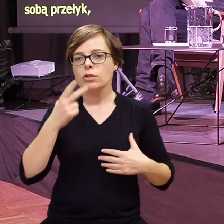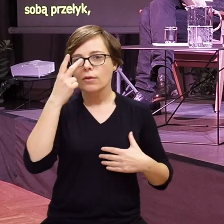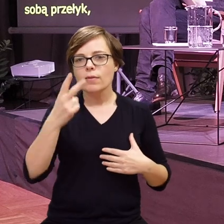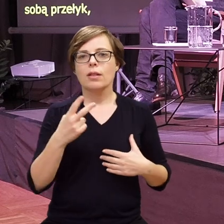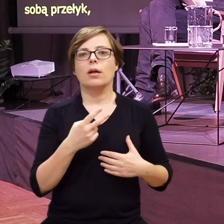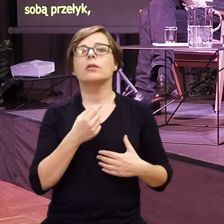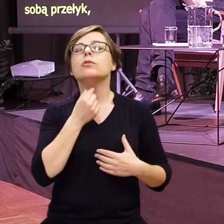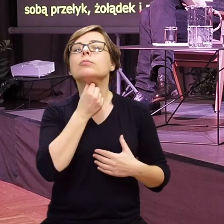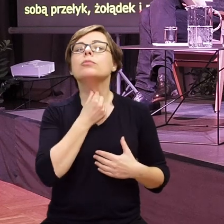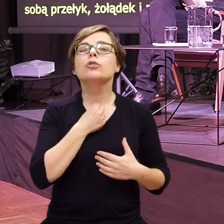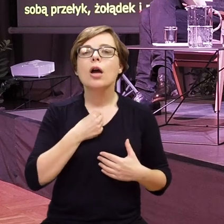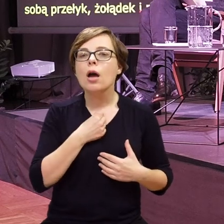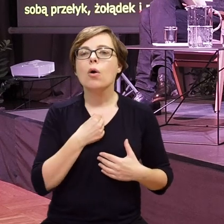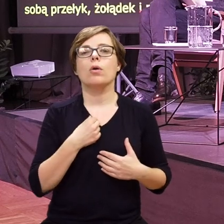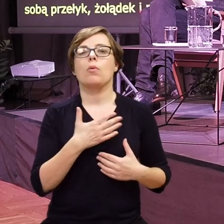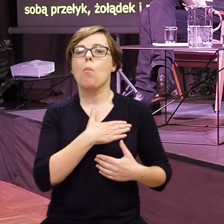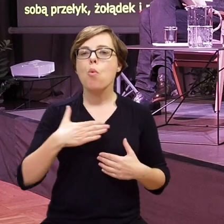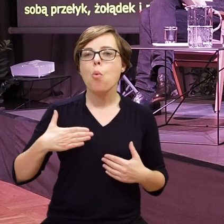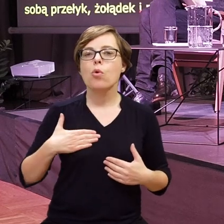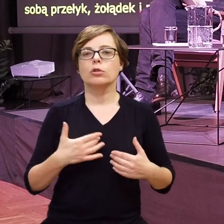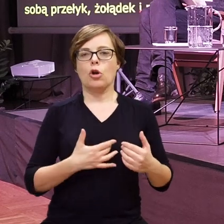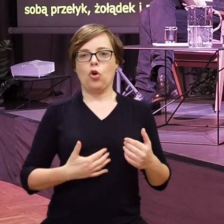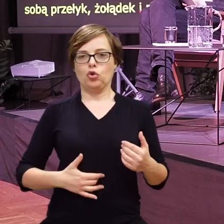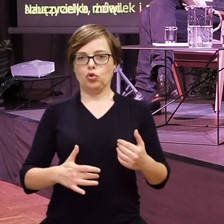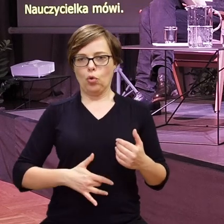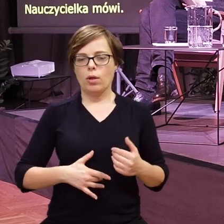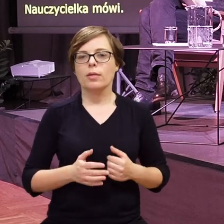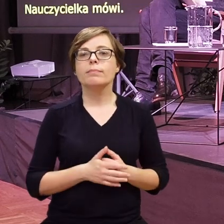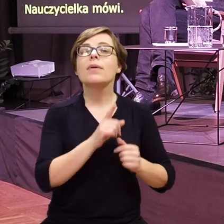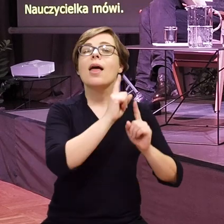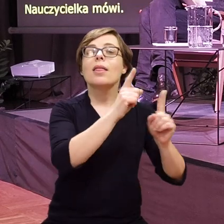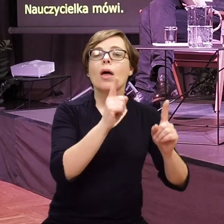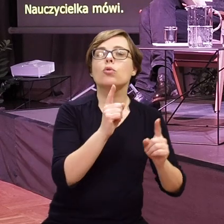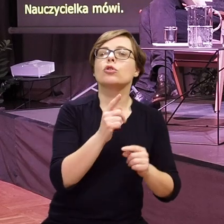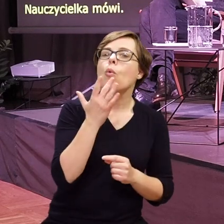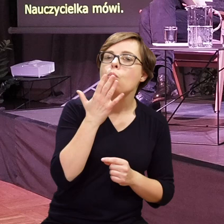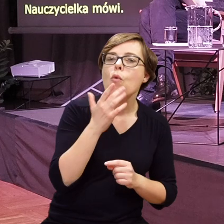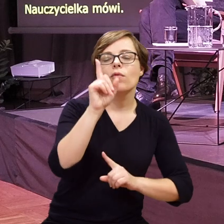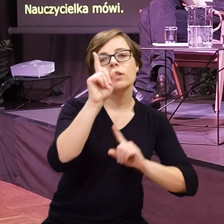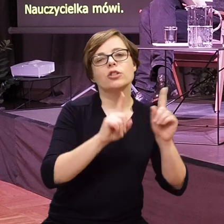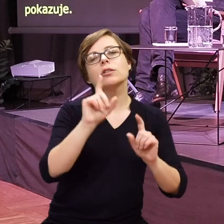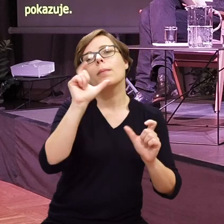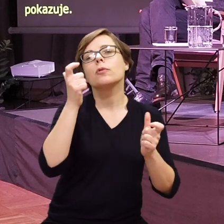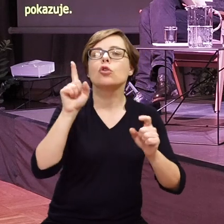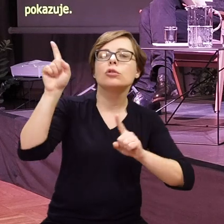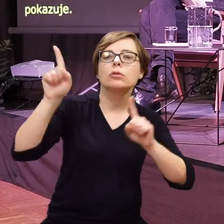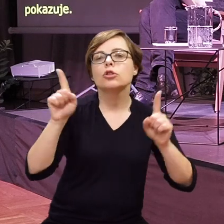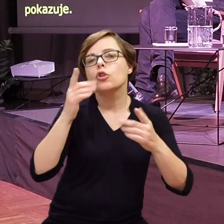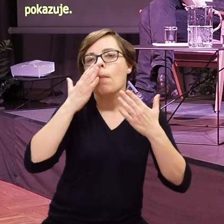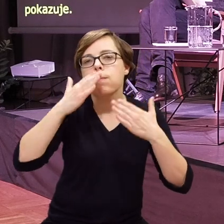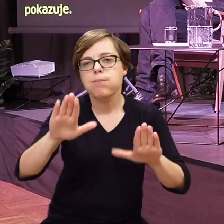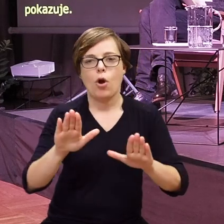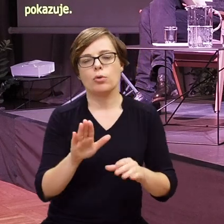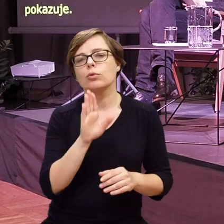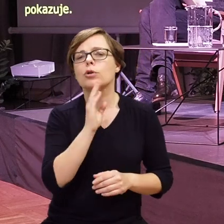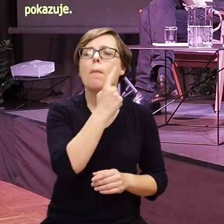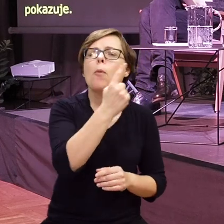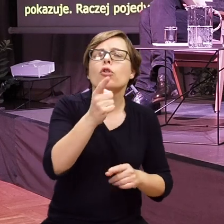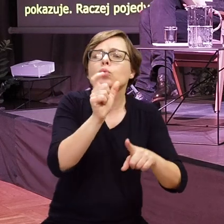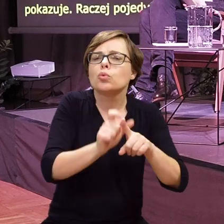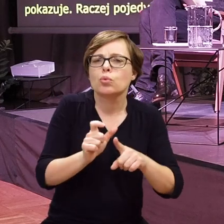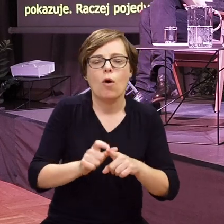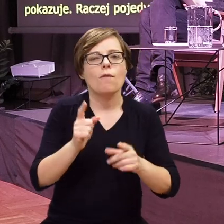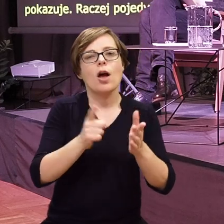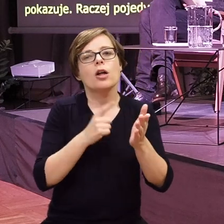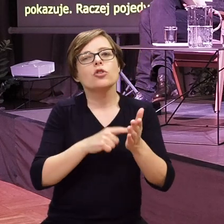żołądek i płuca. Nauczycielka mówi. Czasami coś pokazuje. Raczej pojedyncze słowa